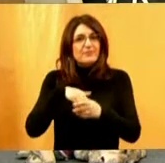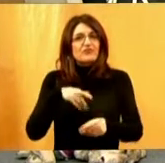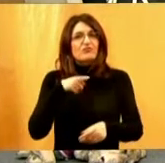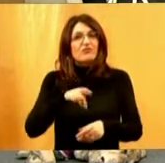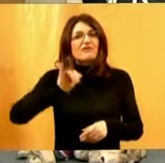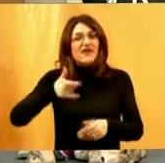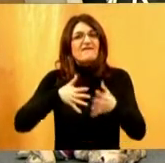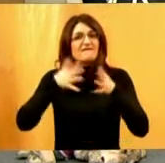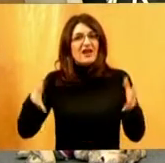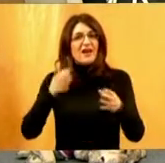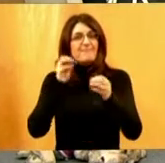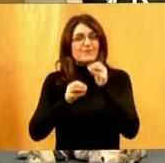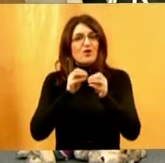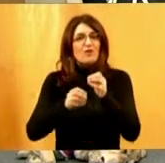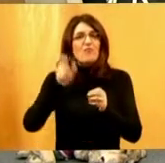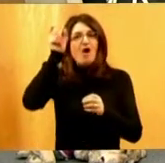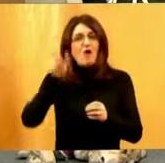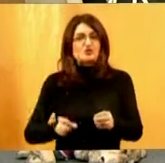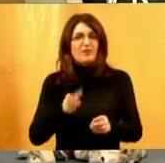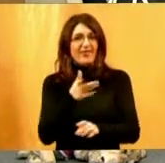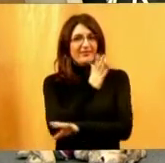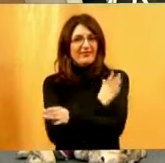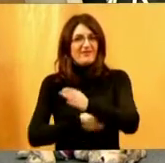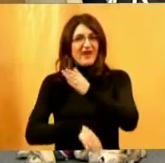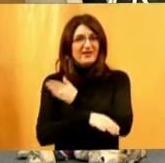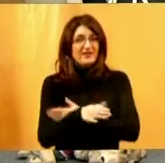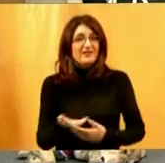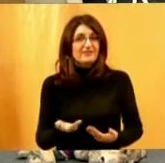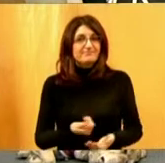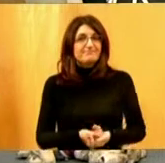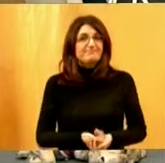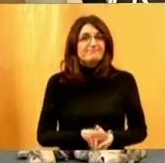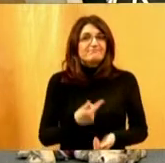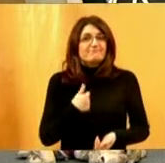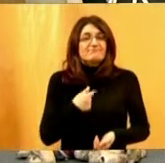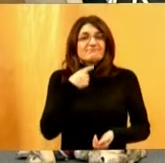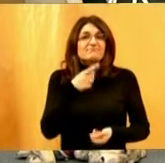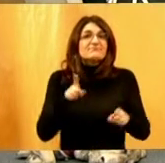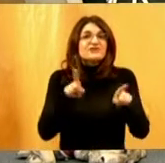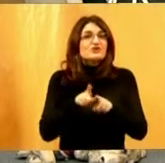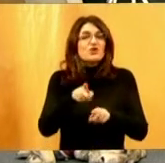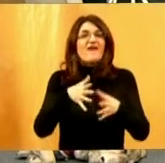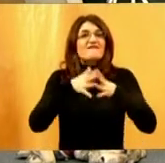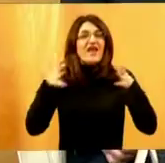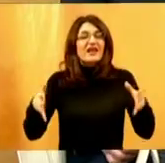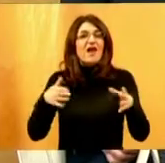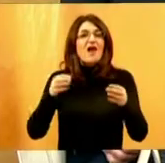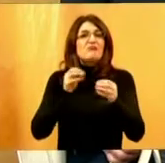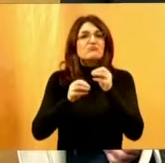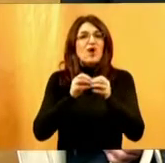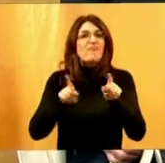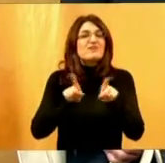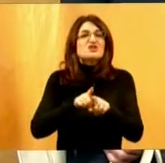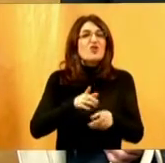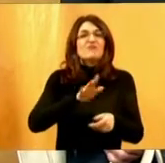problem uopće osoba s invaliditetom. Ja bih rekla jednako toliko velik koliko je zapošljavanje i